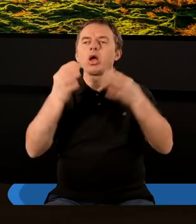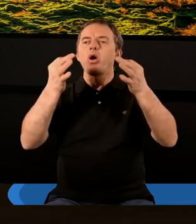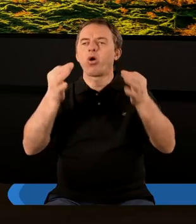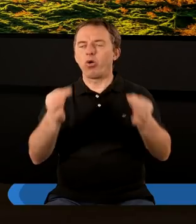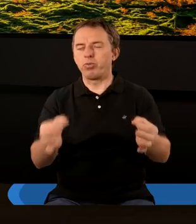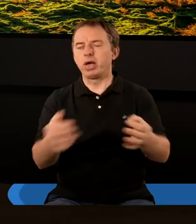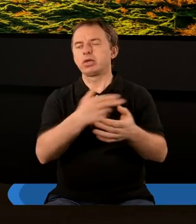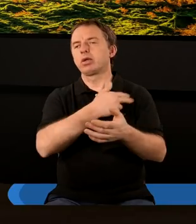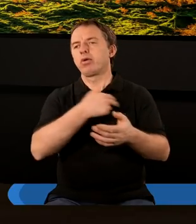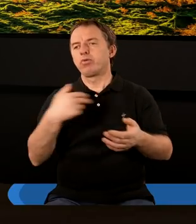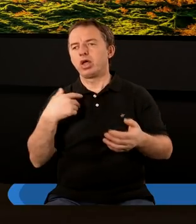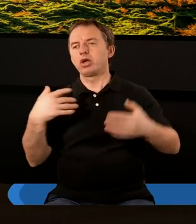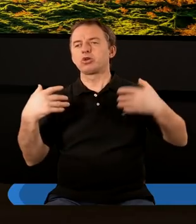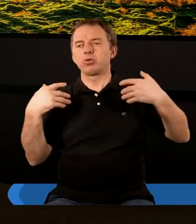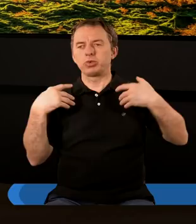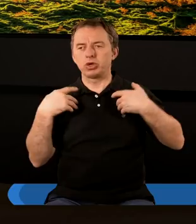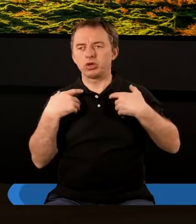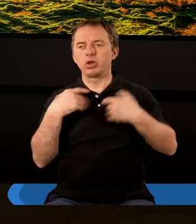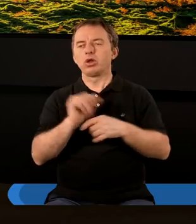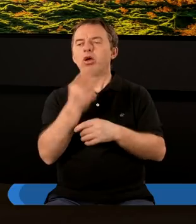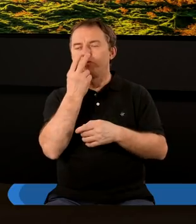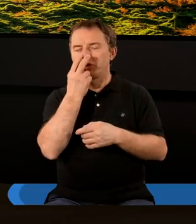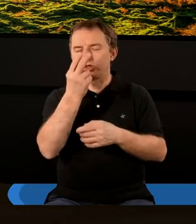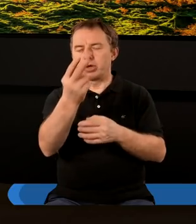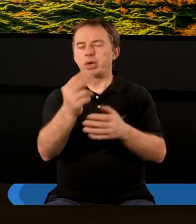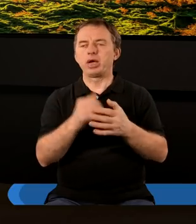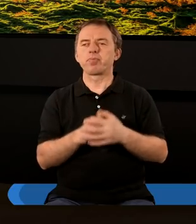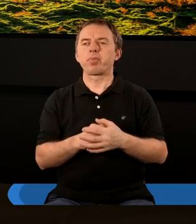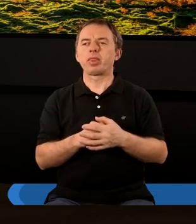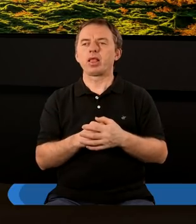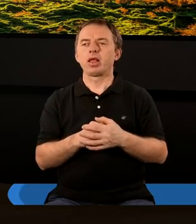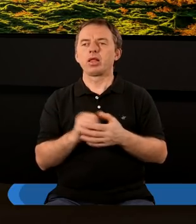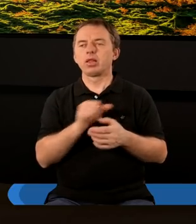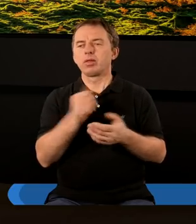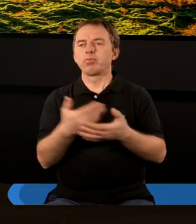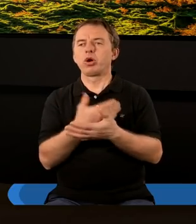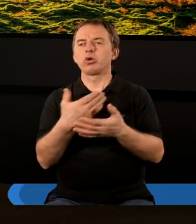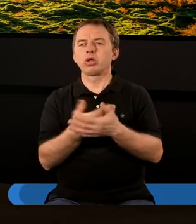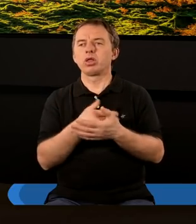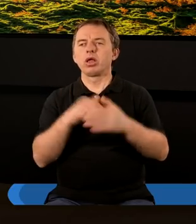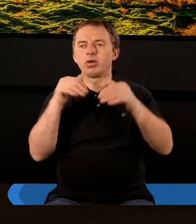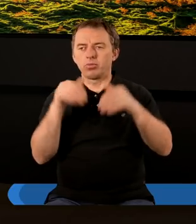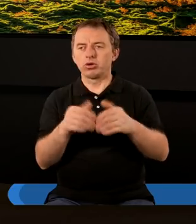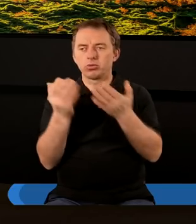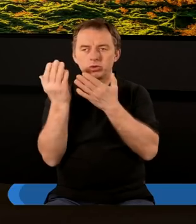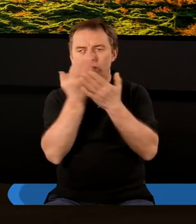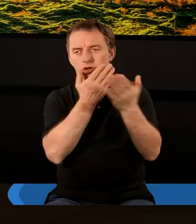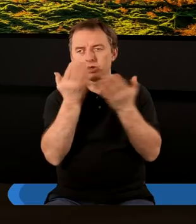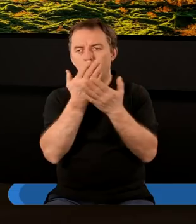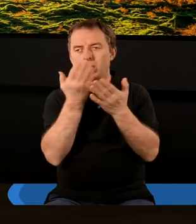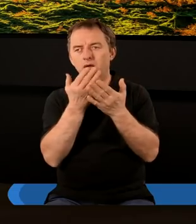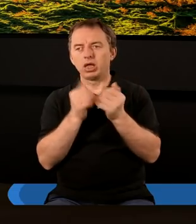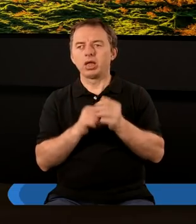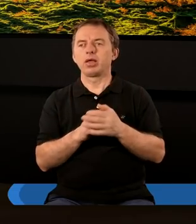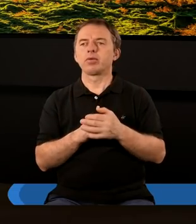obecny, on wszędzie właśnie, wszędzie go widzimy. Na samym początku może bym chciał, żebyśmy przeczytali